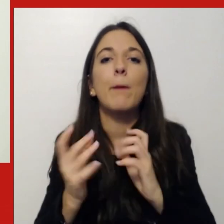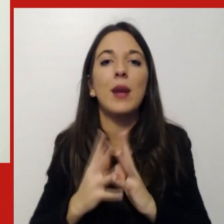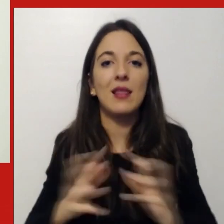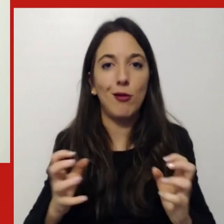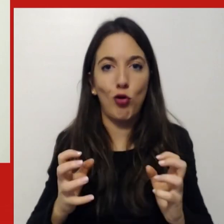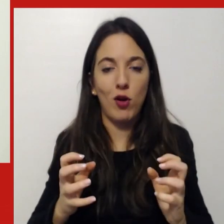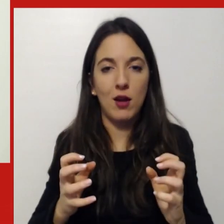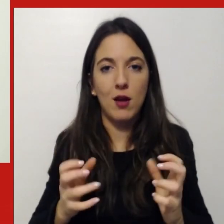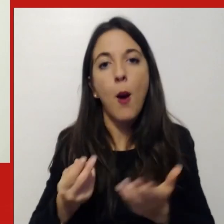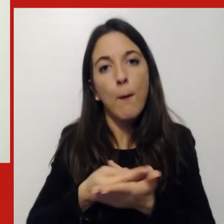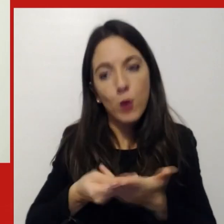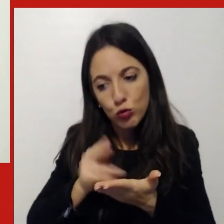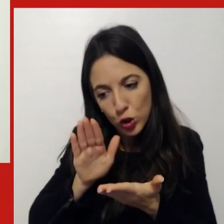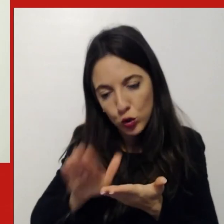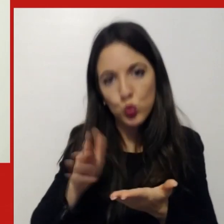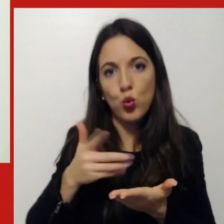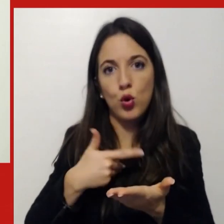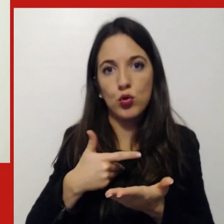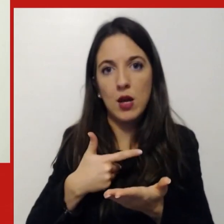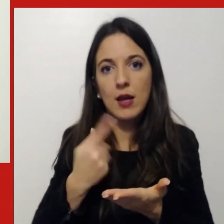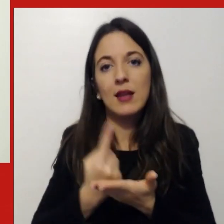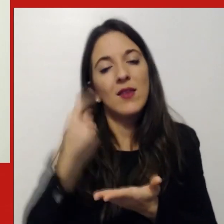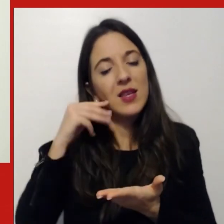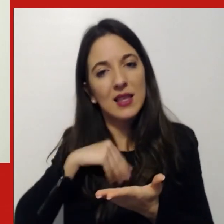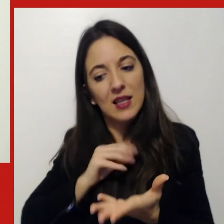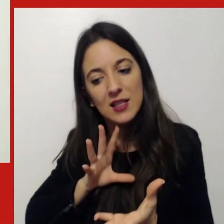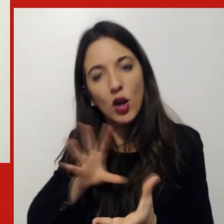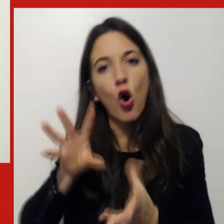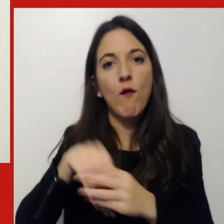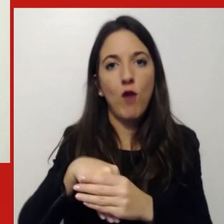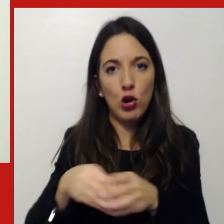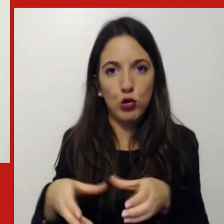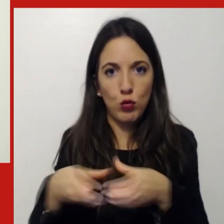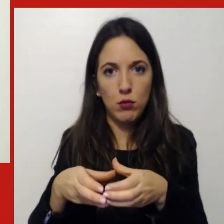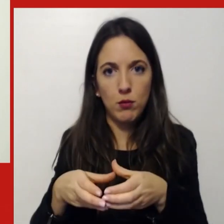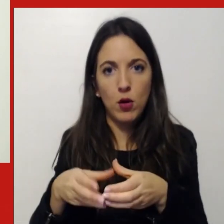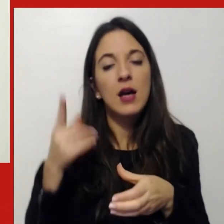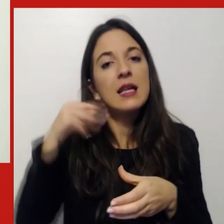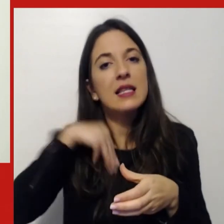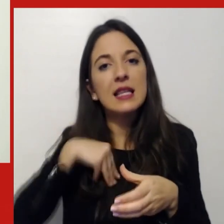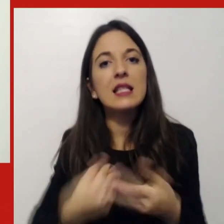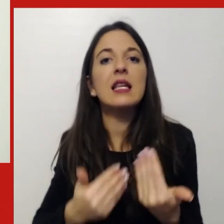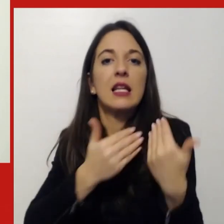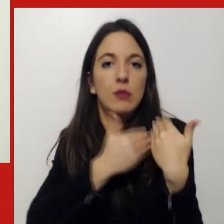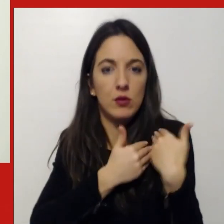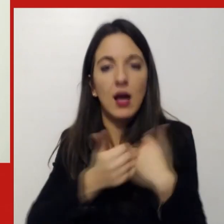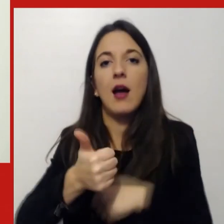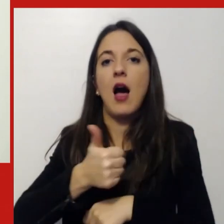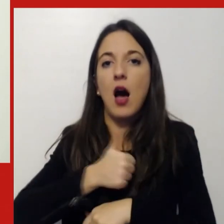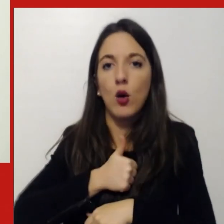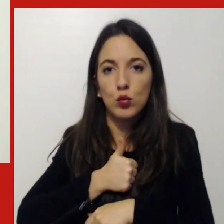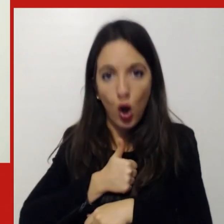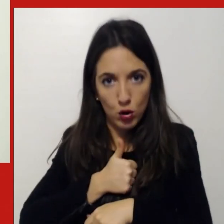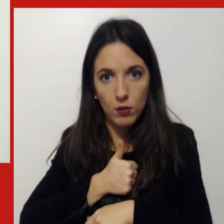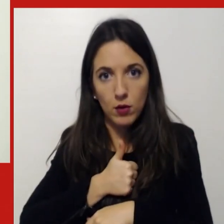e quindi cerca di ingaggiarsi al meglio e di essere quindi autonomo responsabile ma anche di influire di essere leader